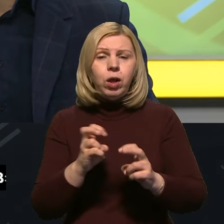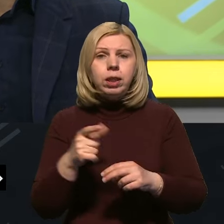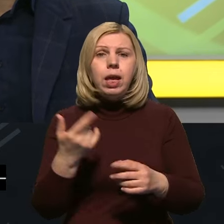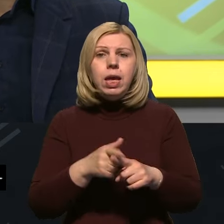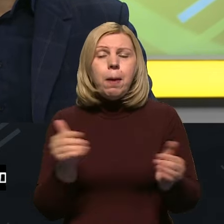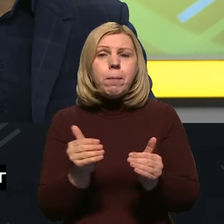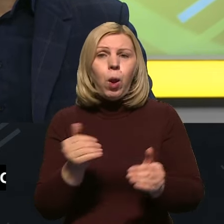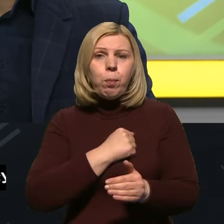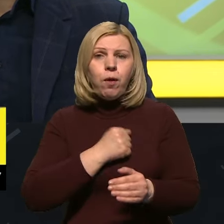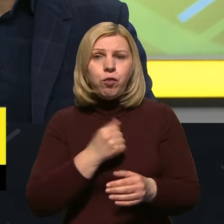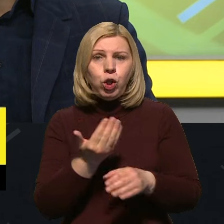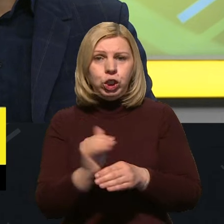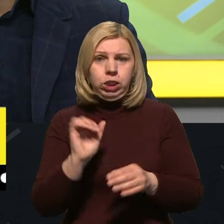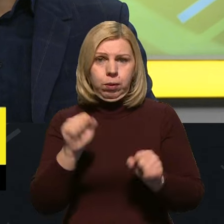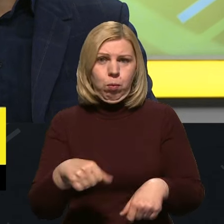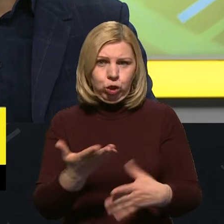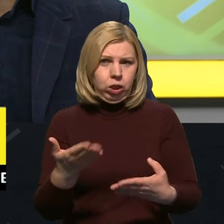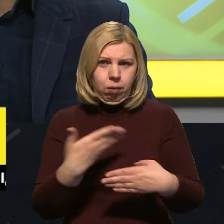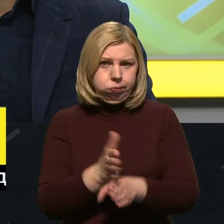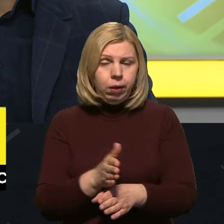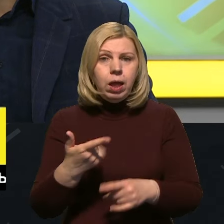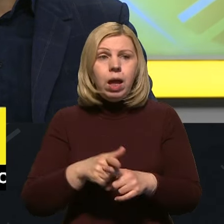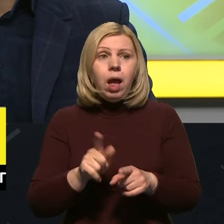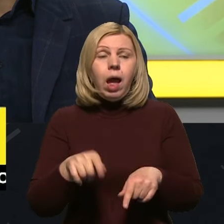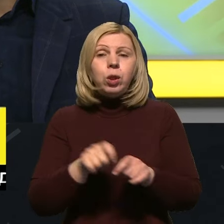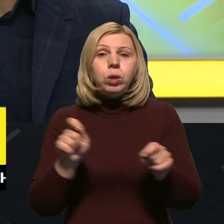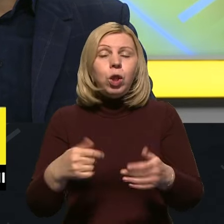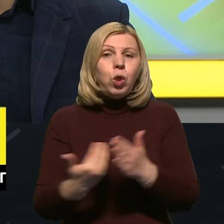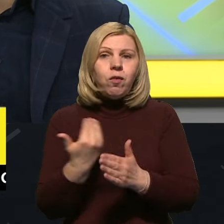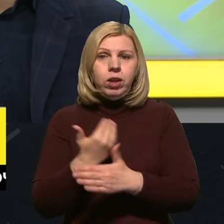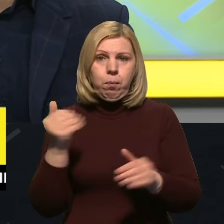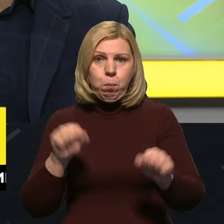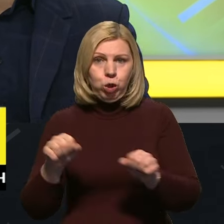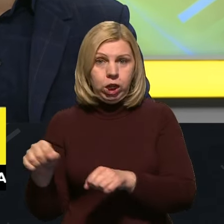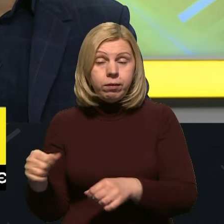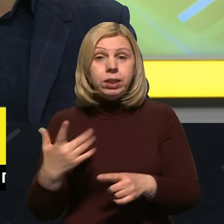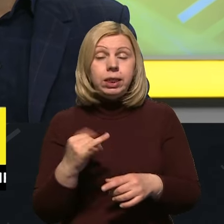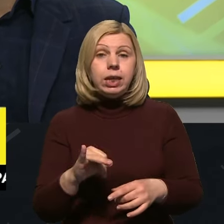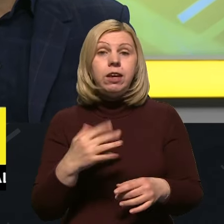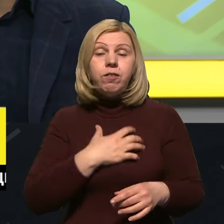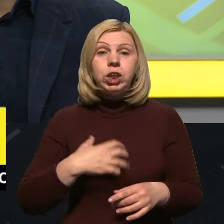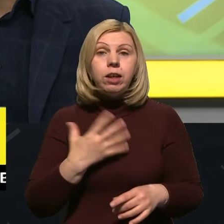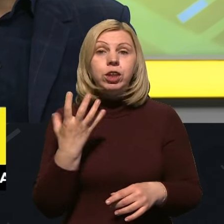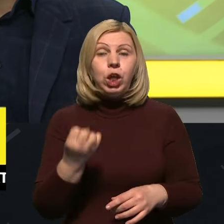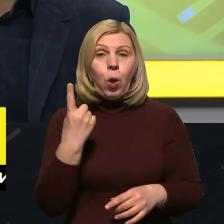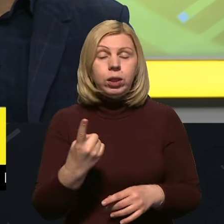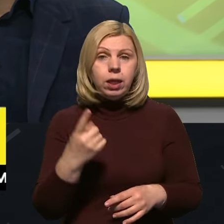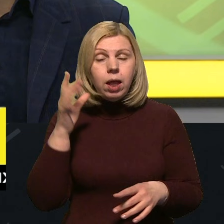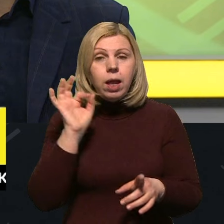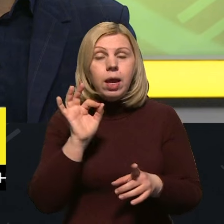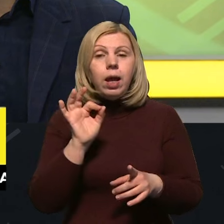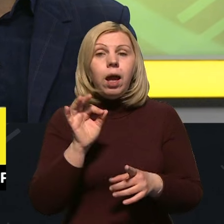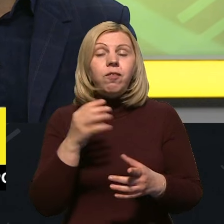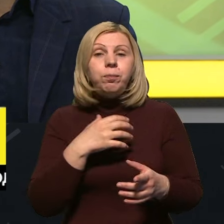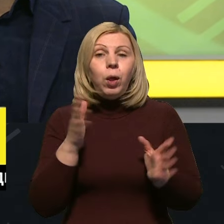бойовою частиною можна його вивезти з ладу. Тобто відкриваються абсолютно нові можливості. І важливий ще один аспект полякає в тому, що